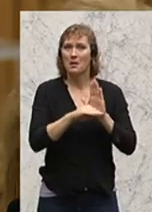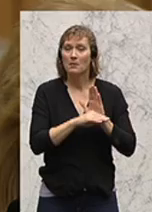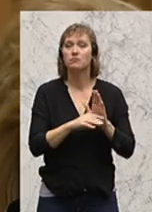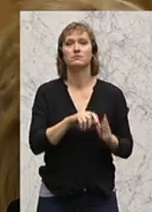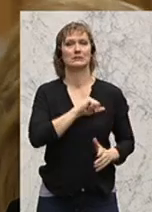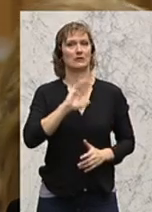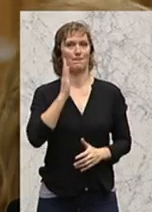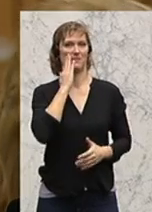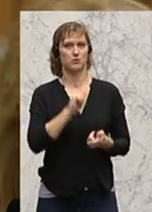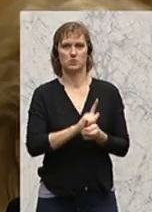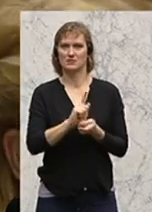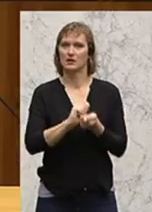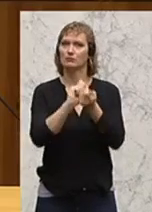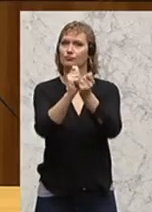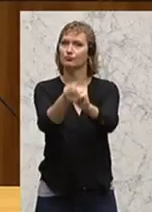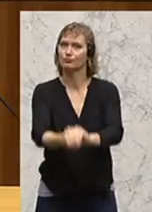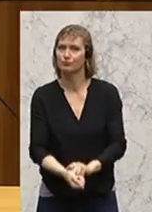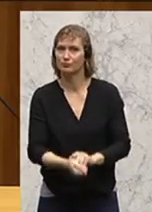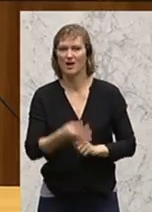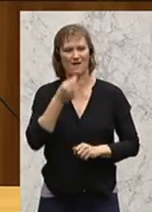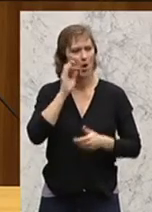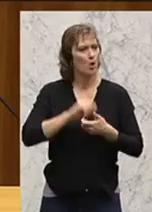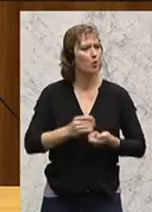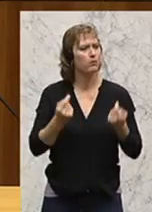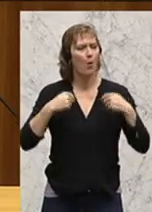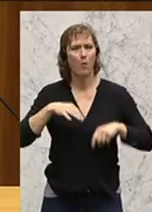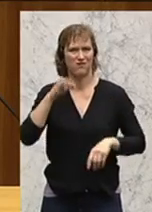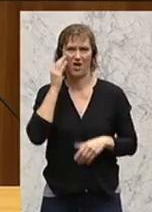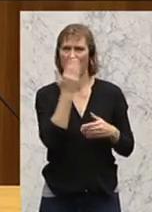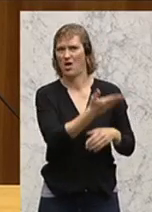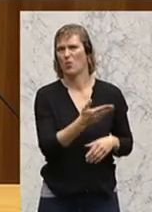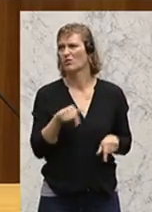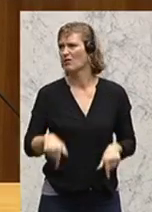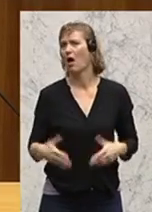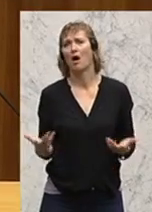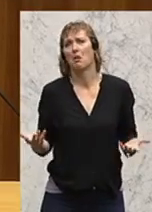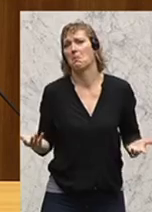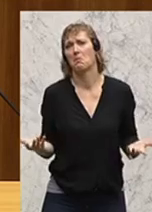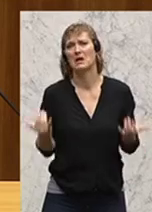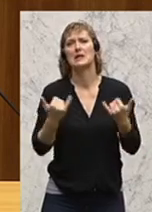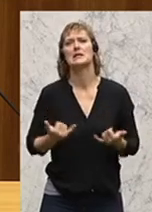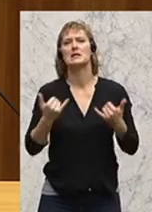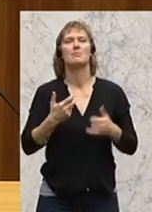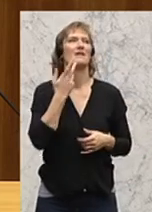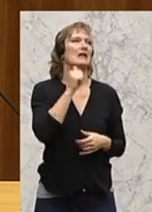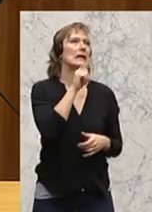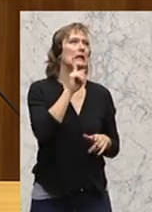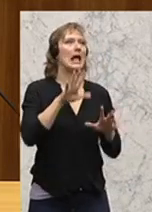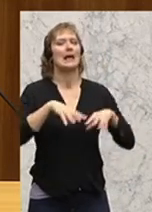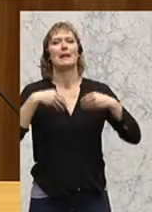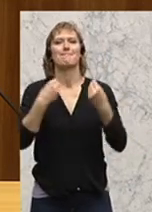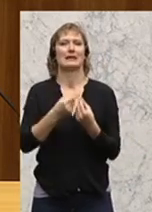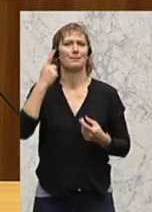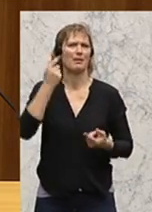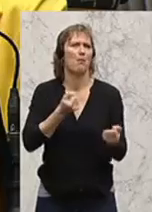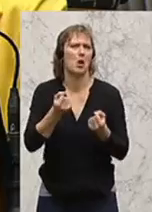selbstbewusste Zeit gehen. Und Frau Klubobfrau, es wird ganz einfach, wenn wir immer das, ich will es nicht sagen, das gemeinsame Mann ist